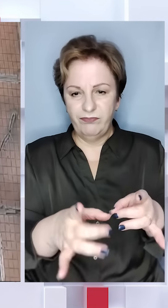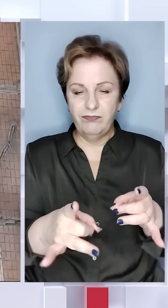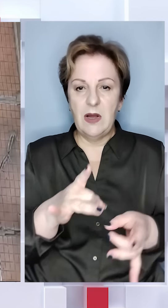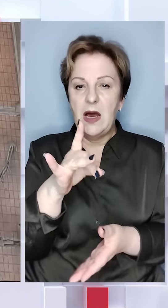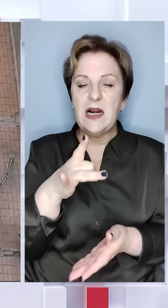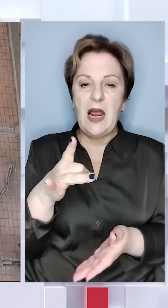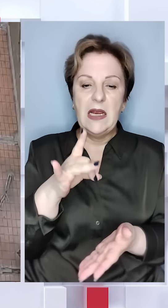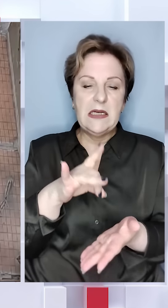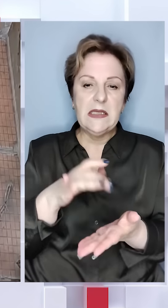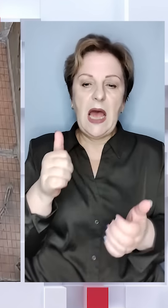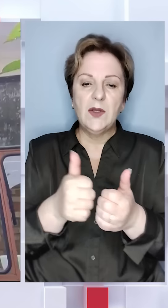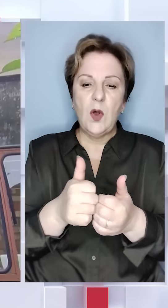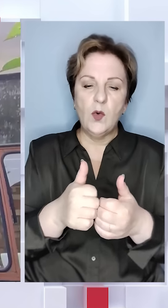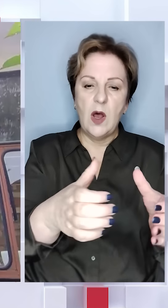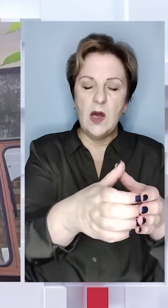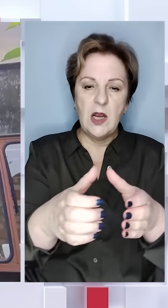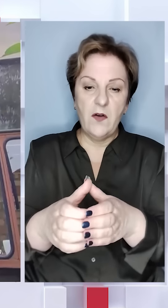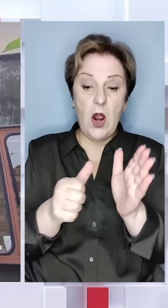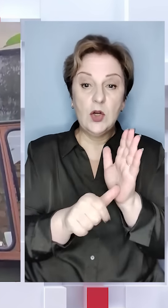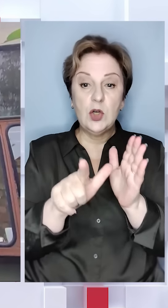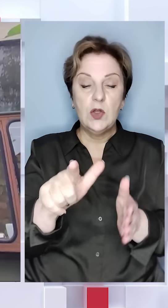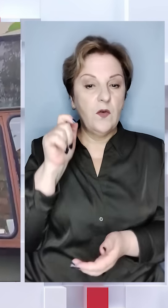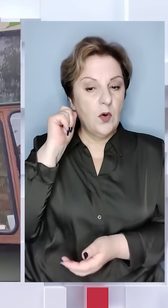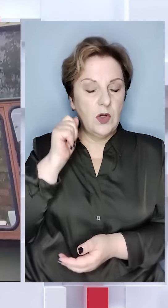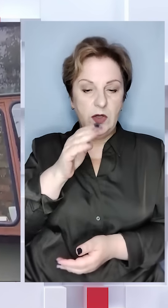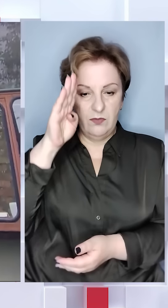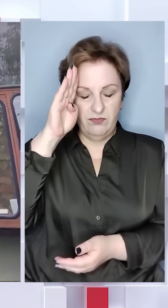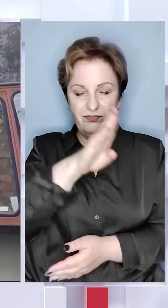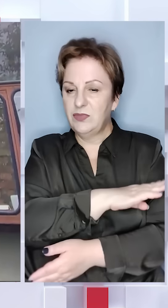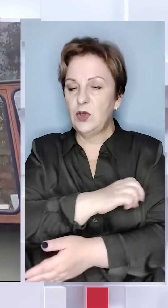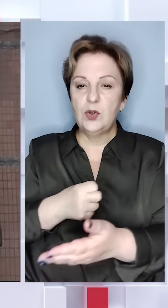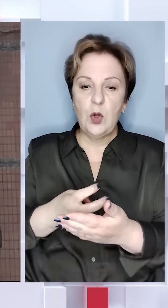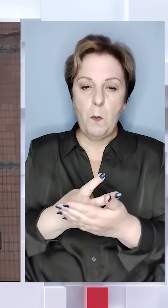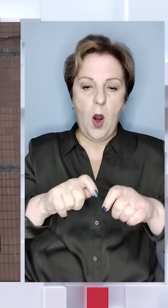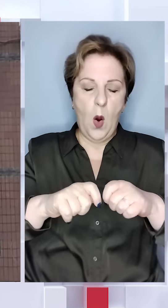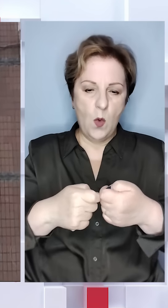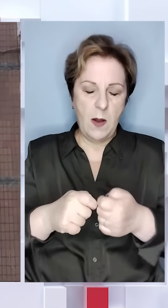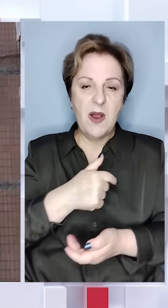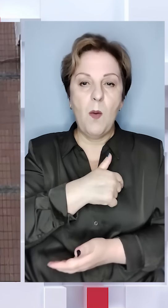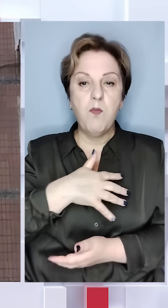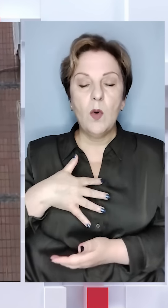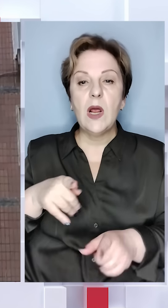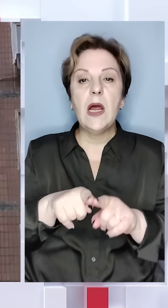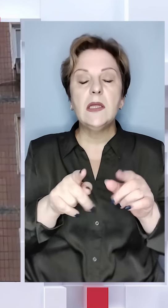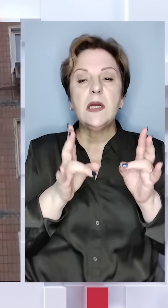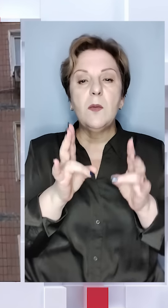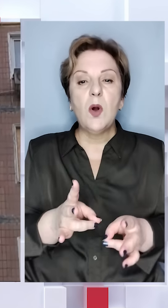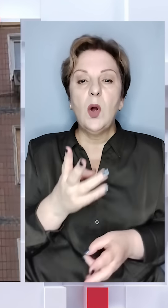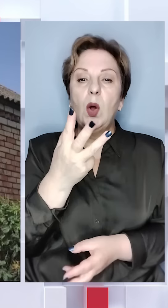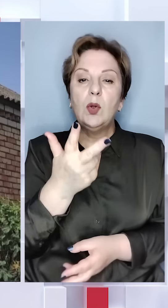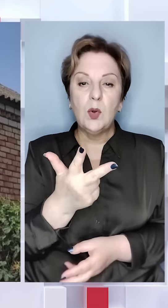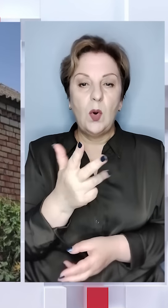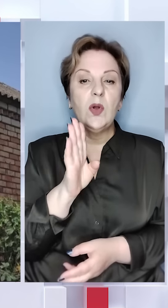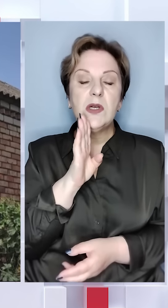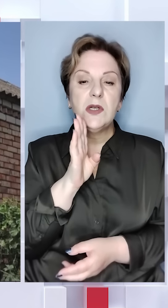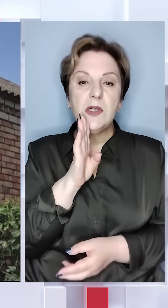райцентр та сусідні громади. 62-річного чоловіка шпиталізували з уламковими пораненнями. Також постраждало троє